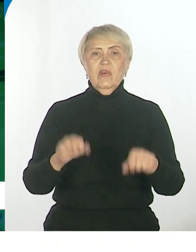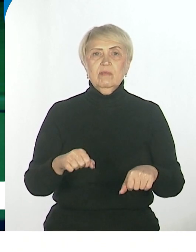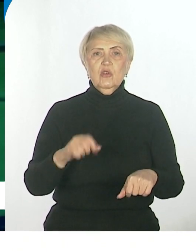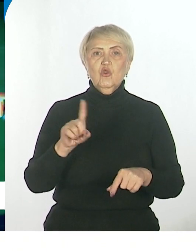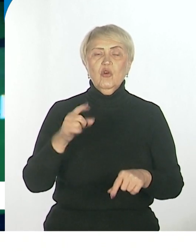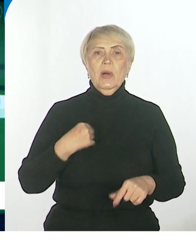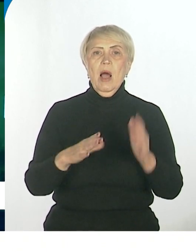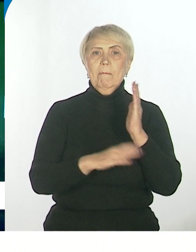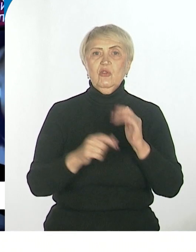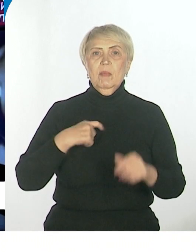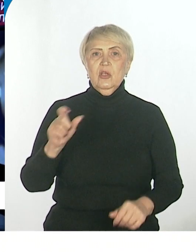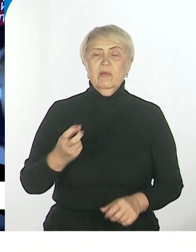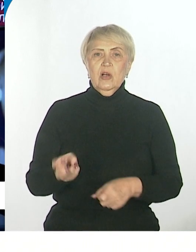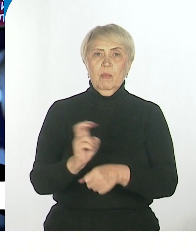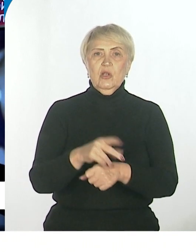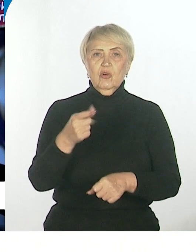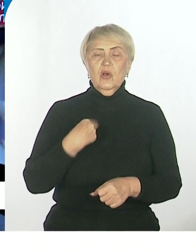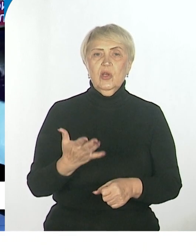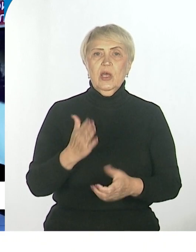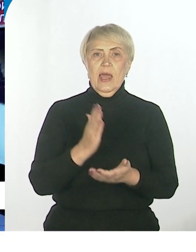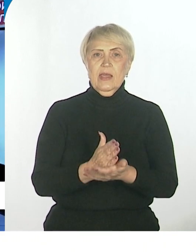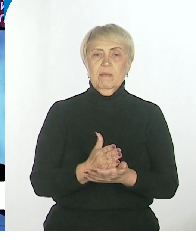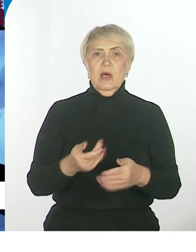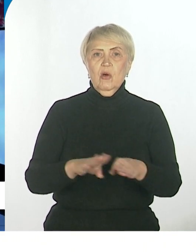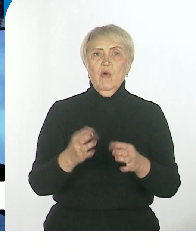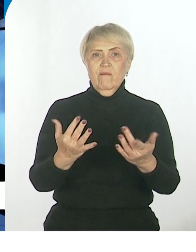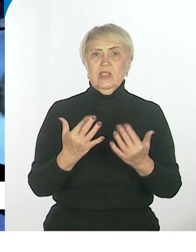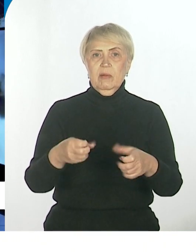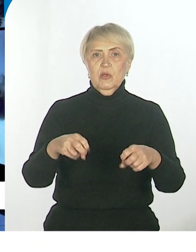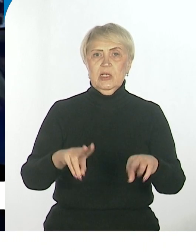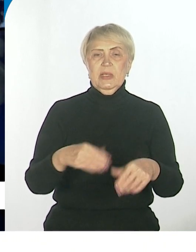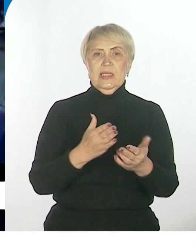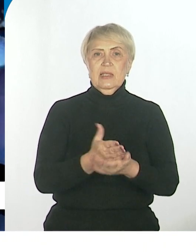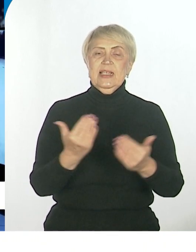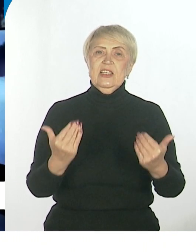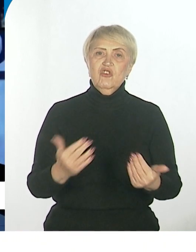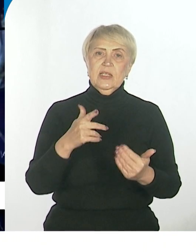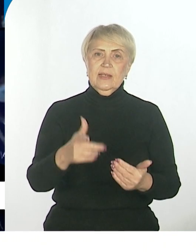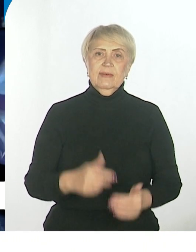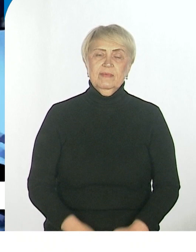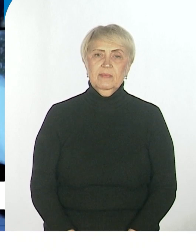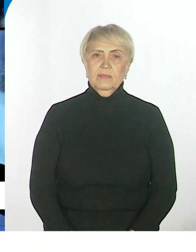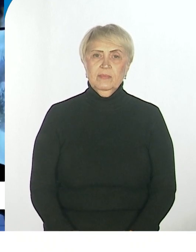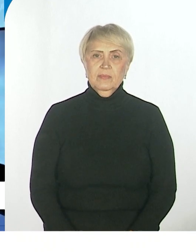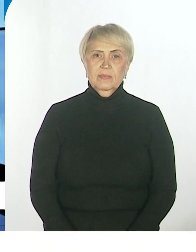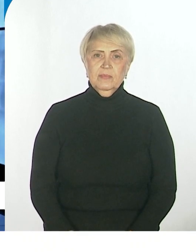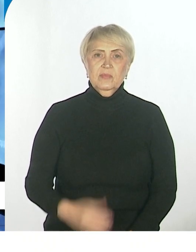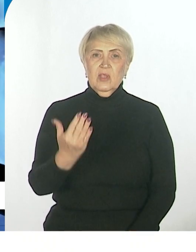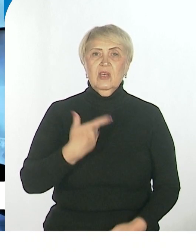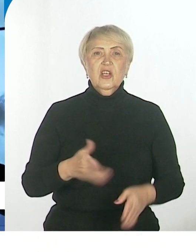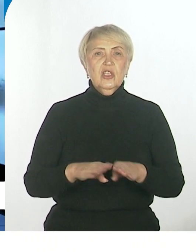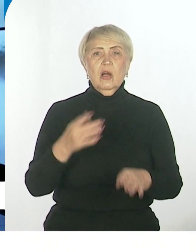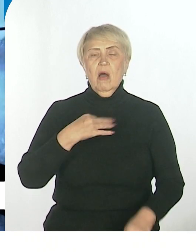потом человек пришел и имел уже очень востребованную, собственно, специальность? Потому что сейчас, ну, их не так много,